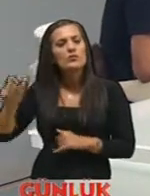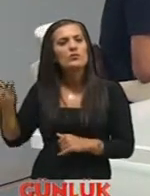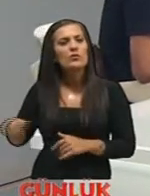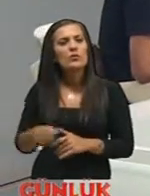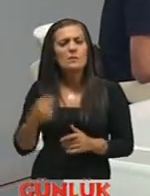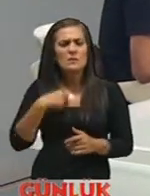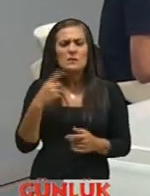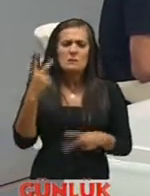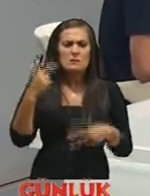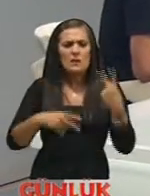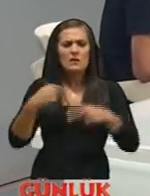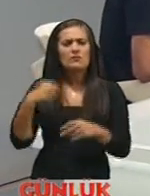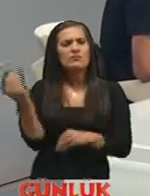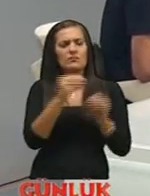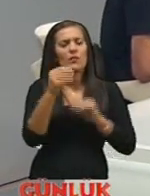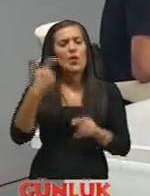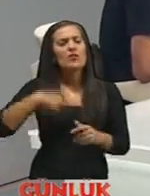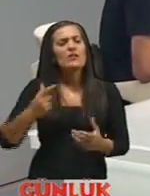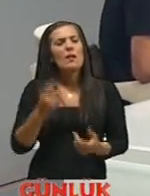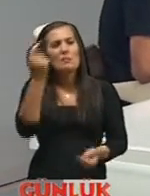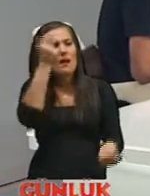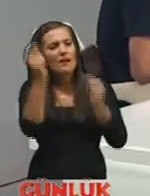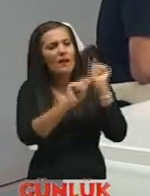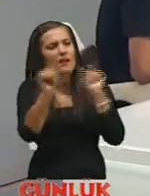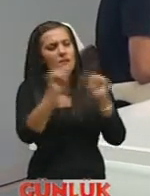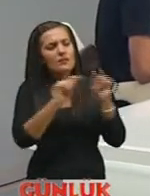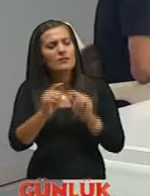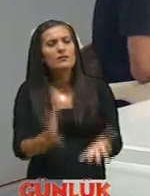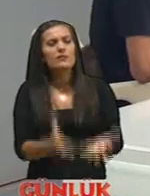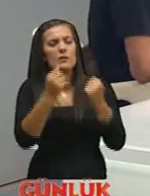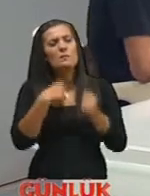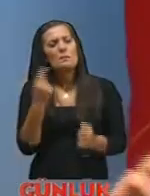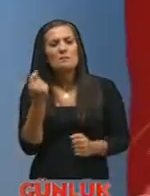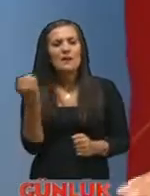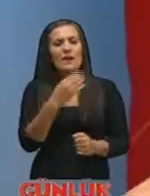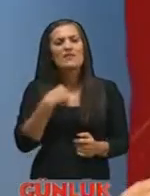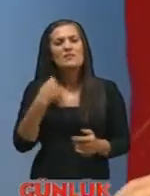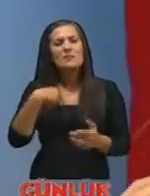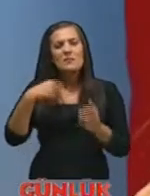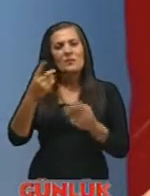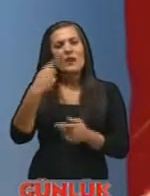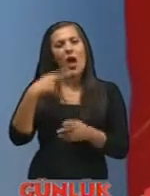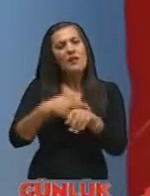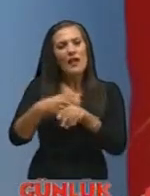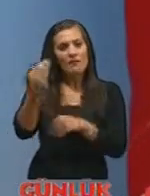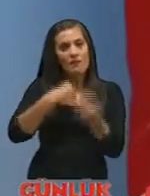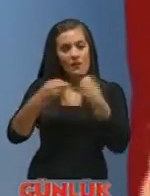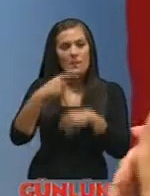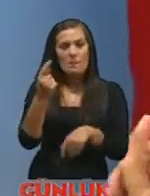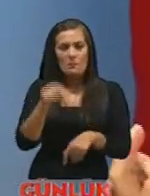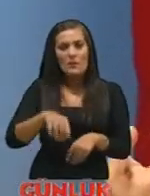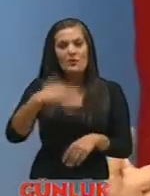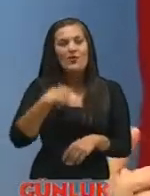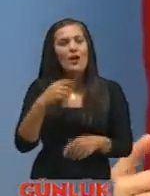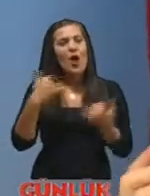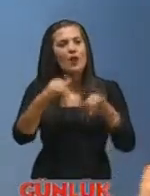birkaç tane çıkıyor öyle ama onlar özel makyajla kurtarıyoruz birkaç böyle bize vereceğiniz ipucu var mı? seyrederken bundan sonra daha dikkatli